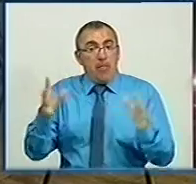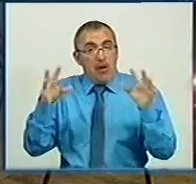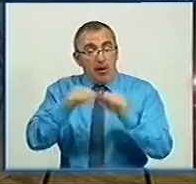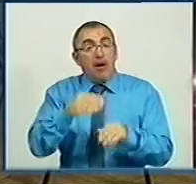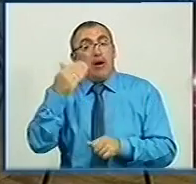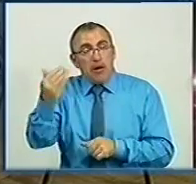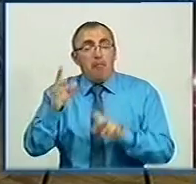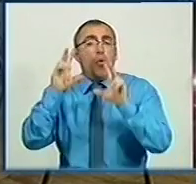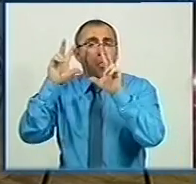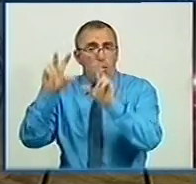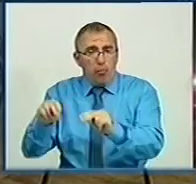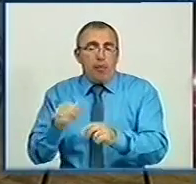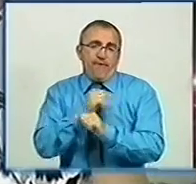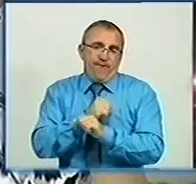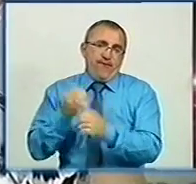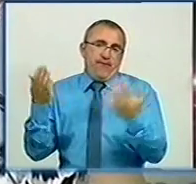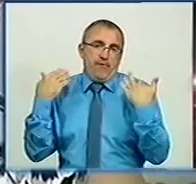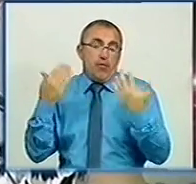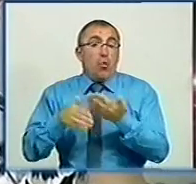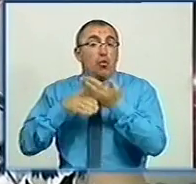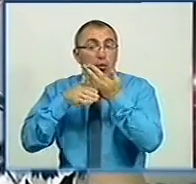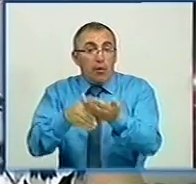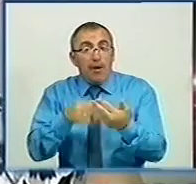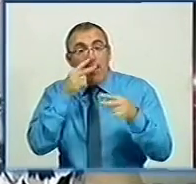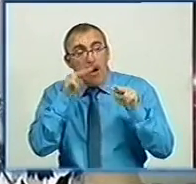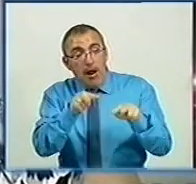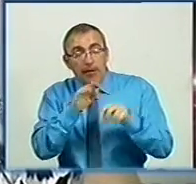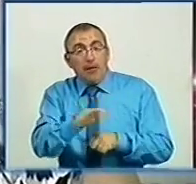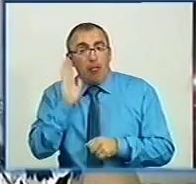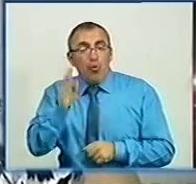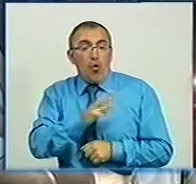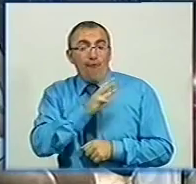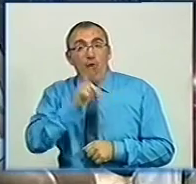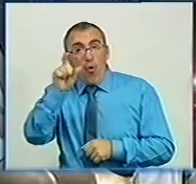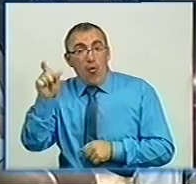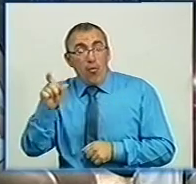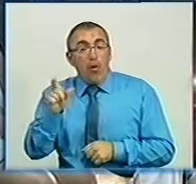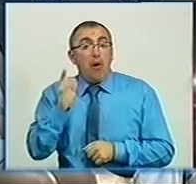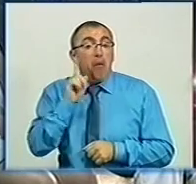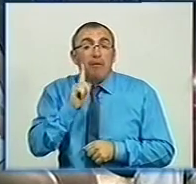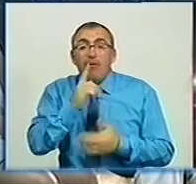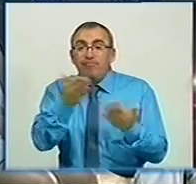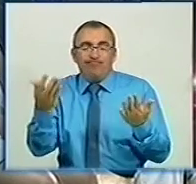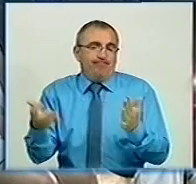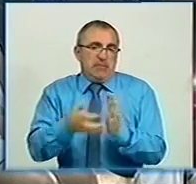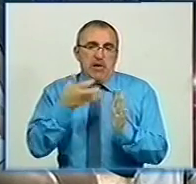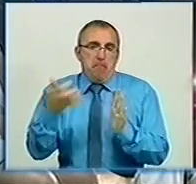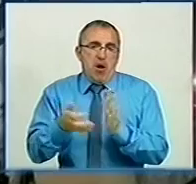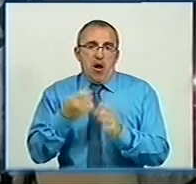Їм також обіцяють відпочинок. Допомагати глядіти дітей будуть волонтери, втім їх поки замало.